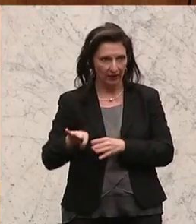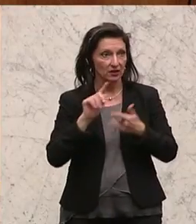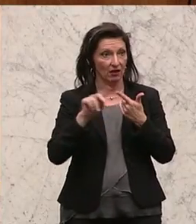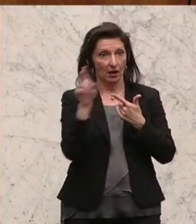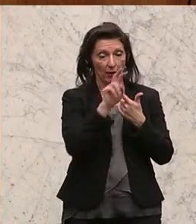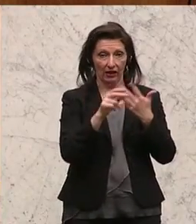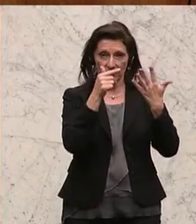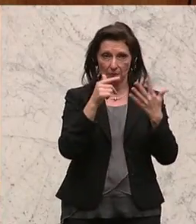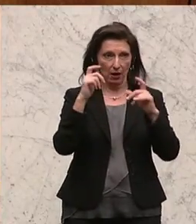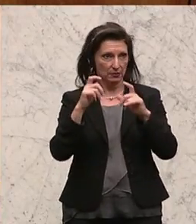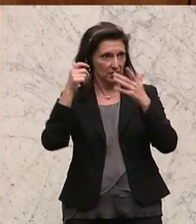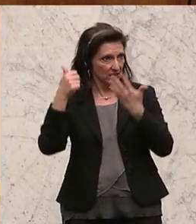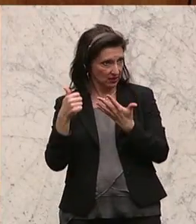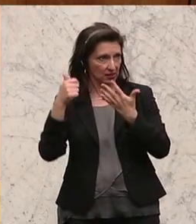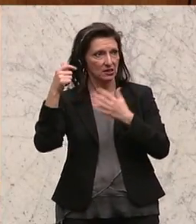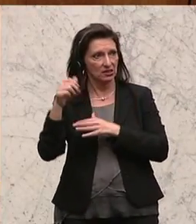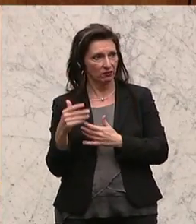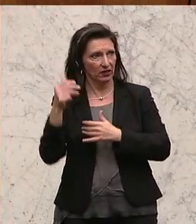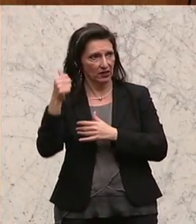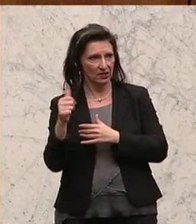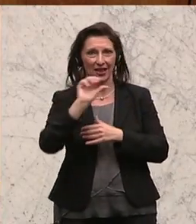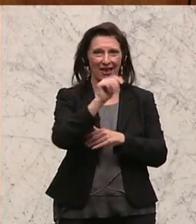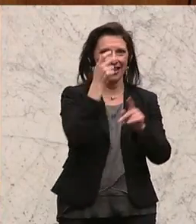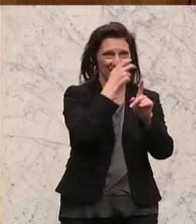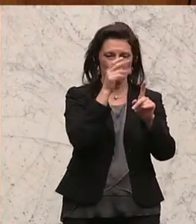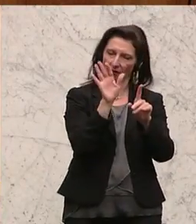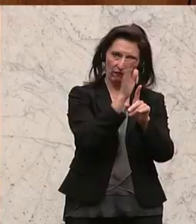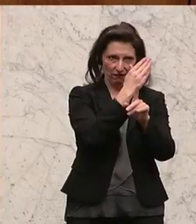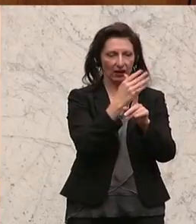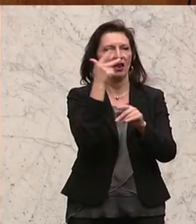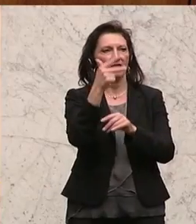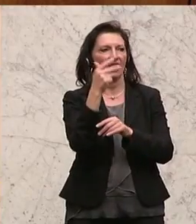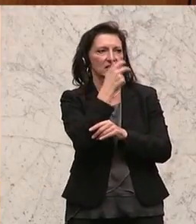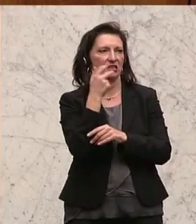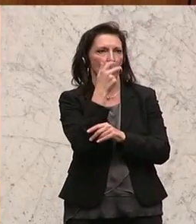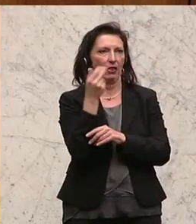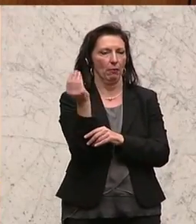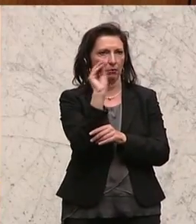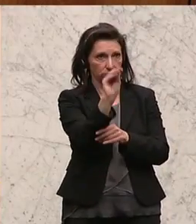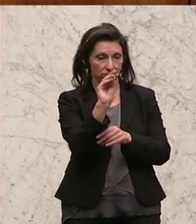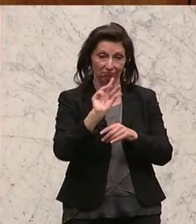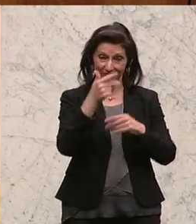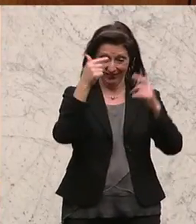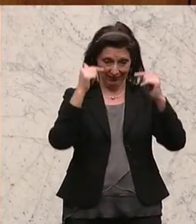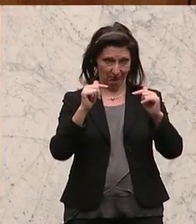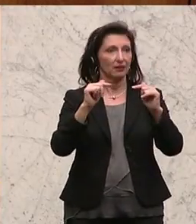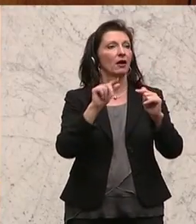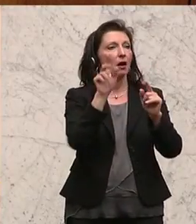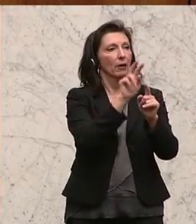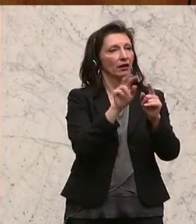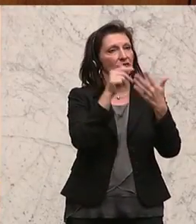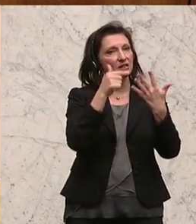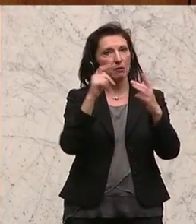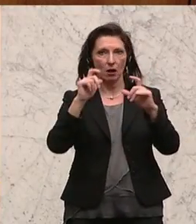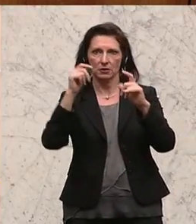7 Absatz 6 Ziffer 1 wird die Wortfolge 1. September durch die Wortfolge 30. September ersetzt. Drittens, in § 7 Absatz 7